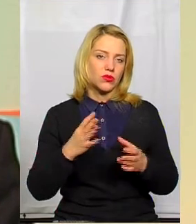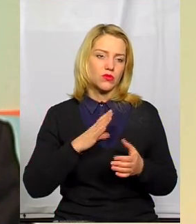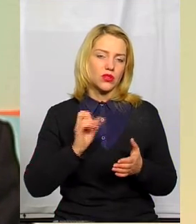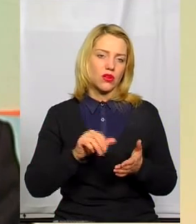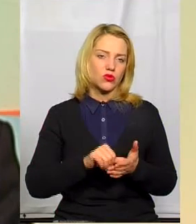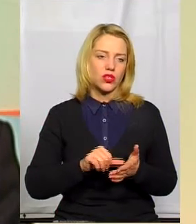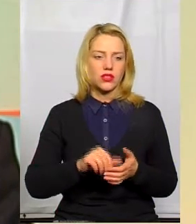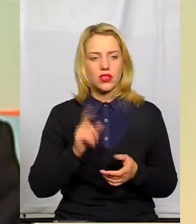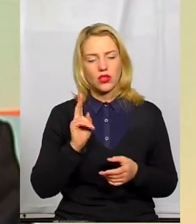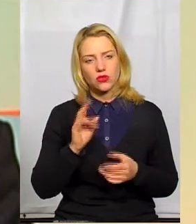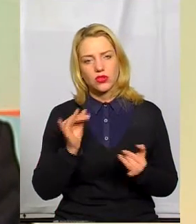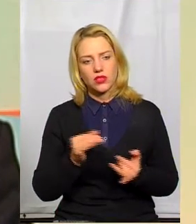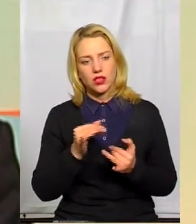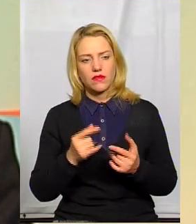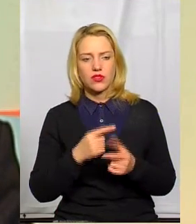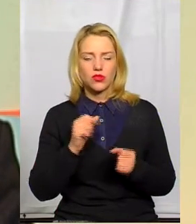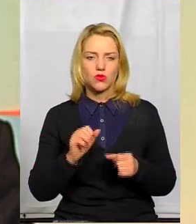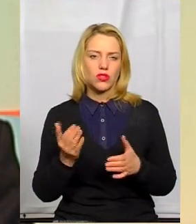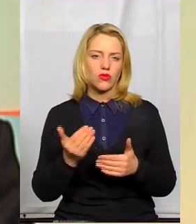учасники, хтось там цікавився,